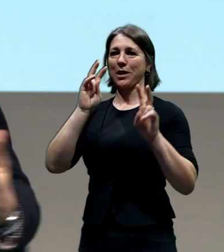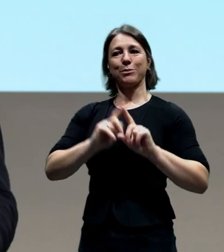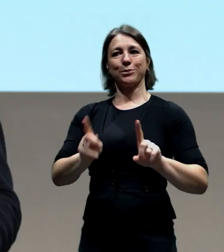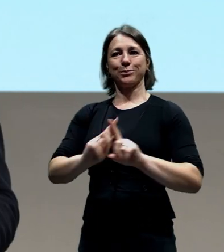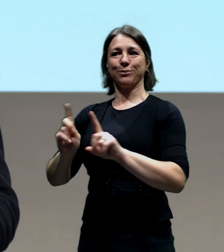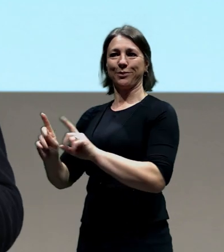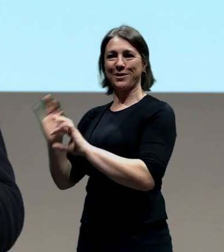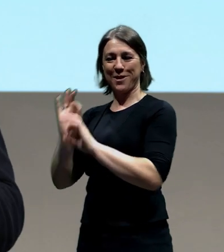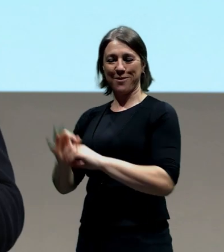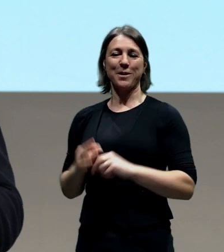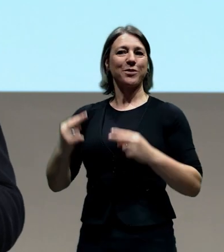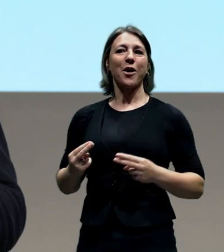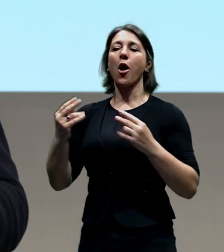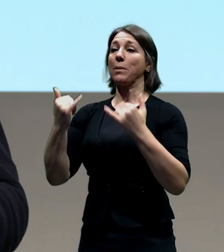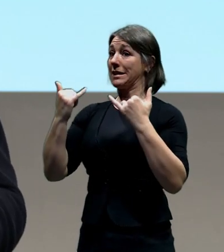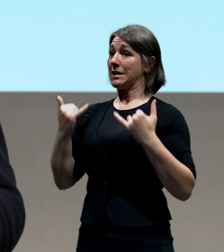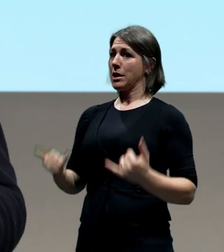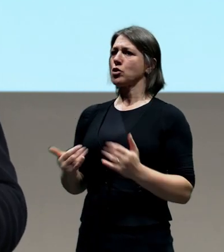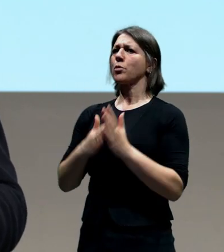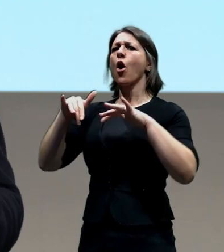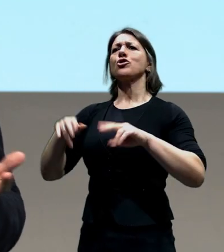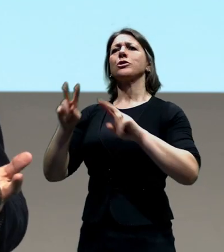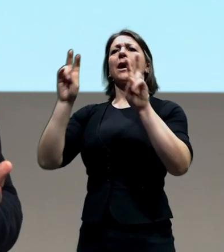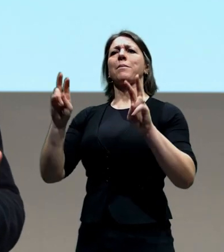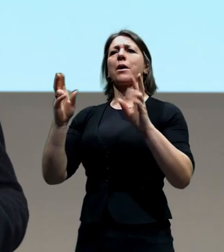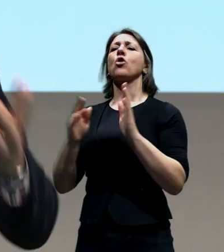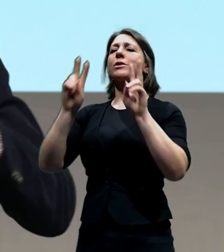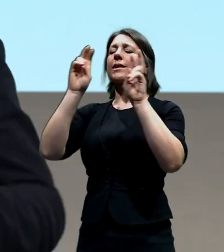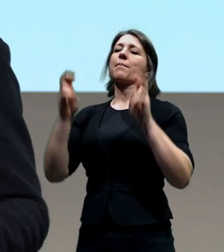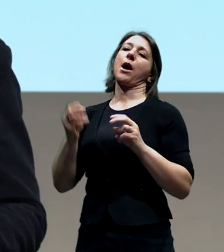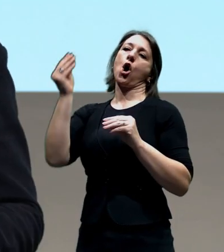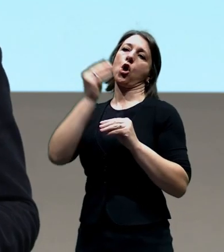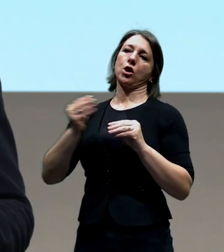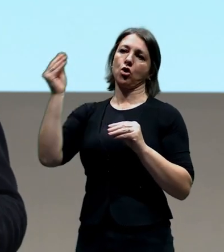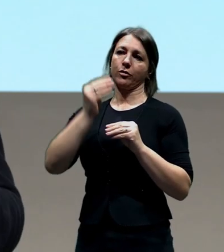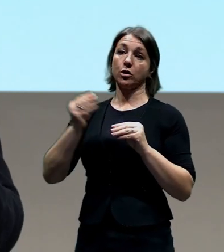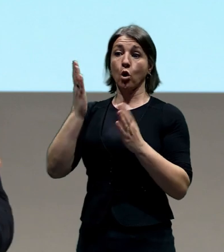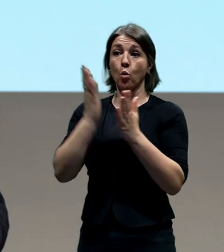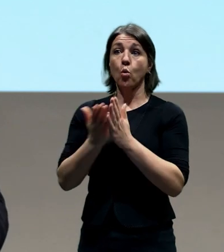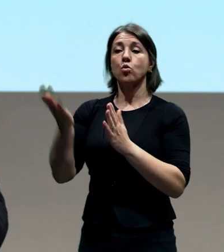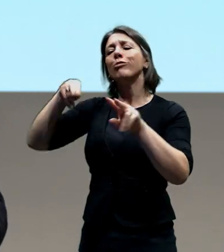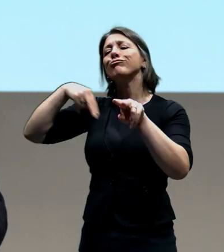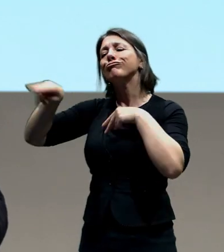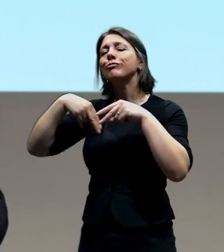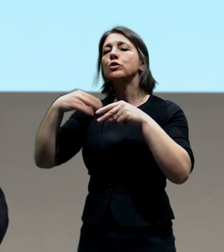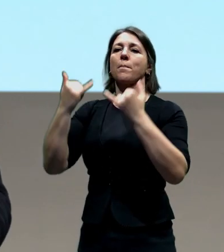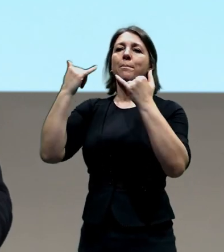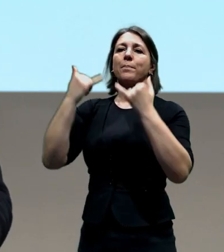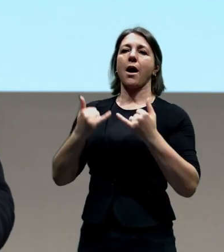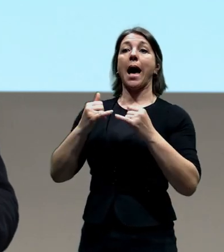už se dostaneme k tomu, proč jsme tady. Holešovičky je téma, které my jsme zmiňovali už při debatě o městském okruhu.